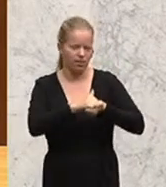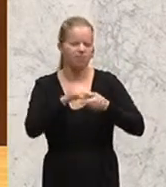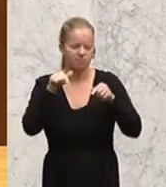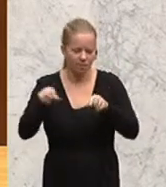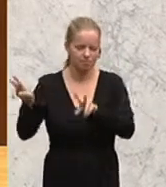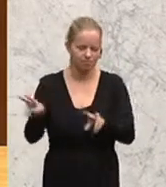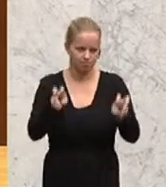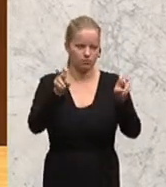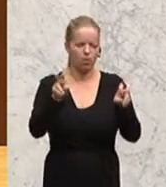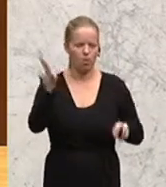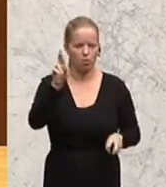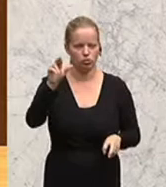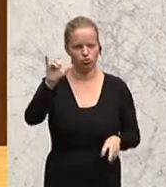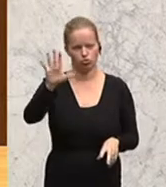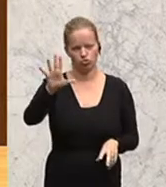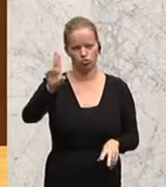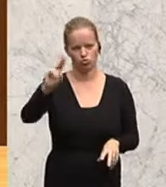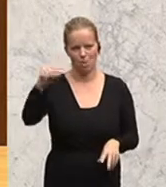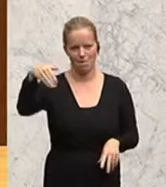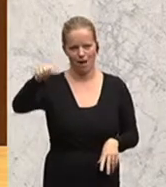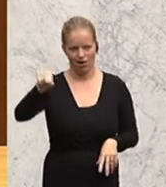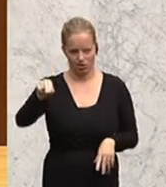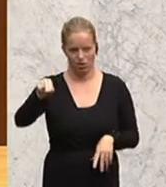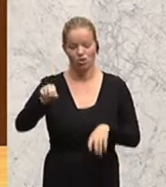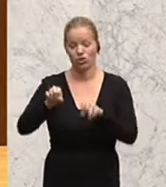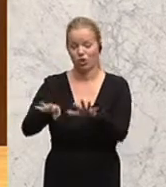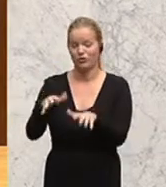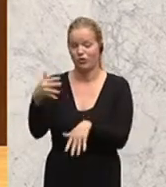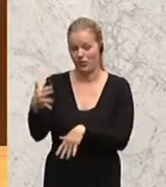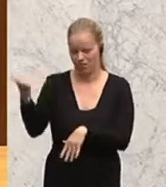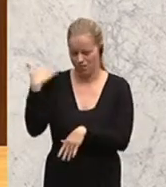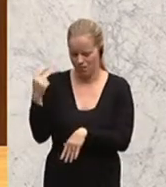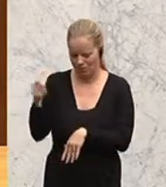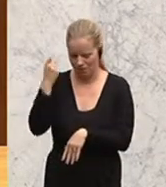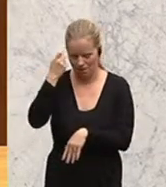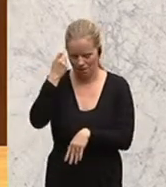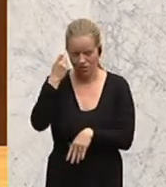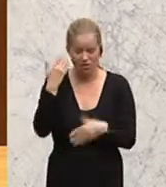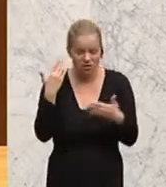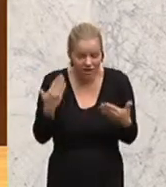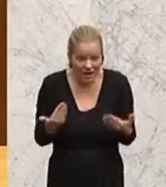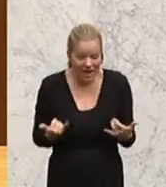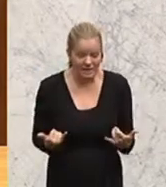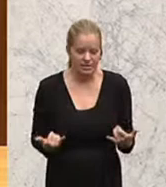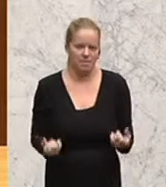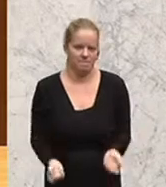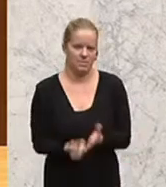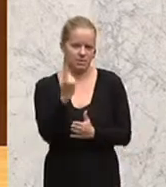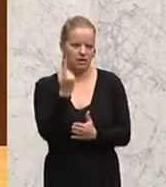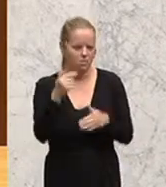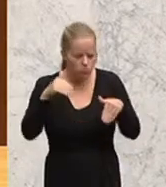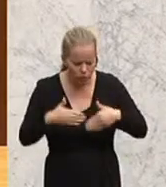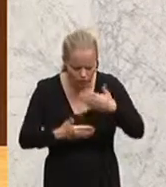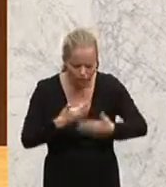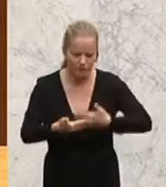Robert Schumann am 9. Mai 1950. Ein solches Ereignis findet soeben statt. Handeln